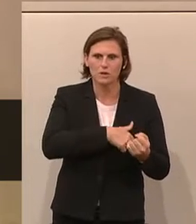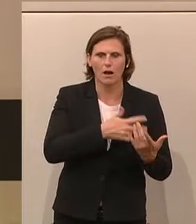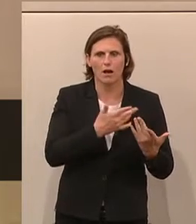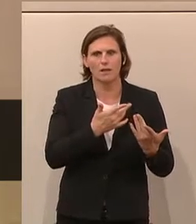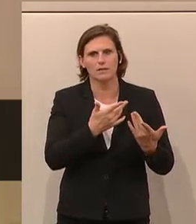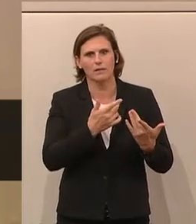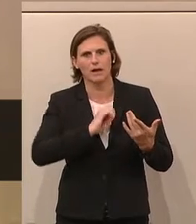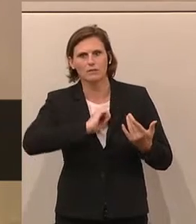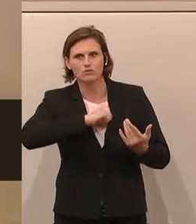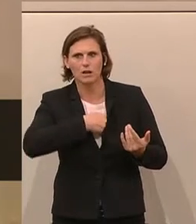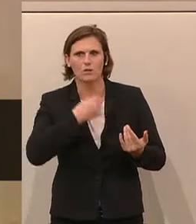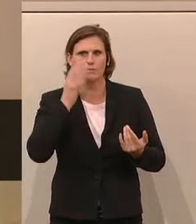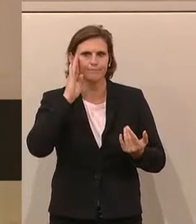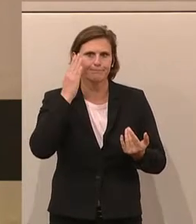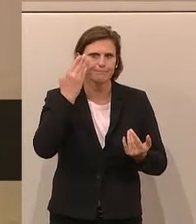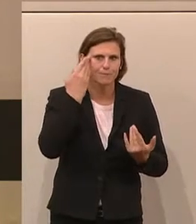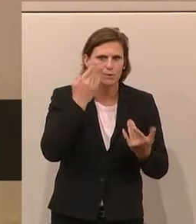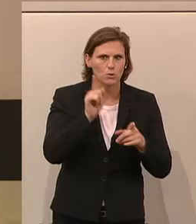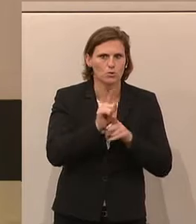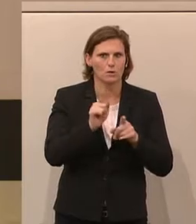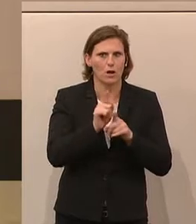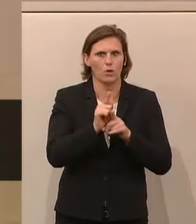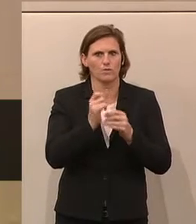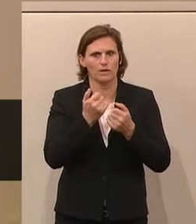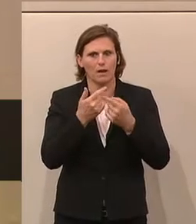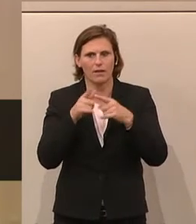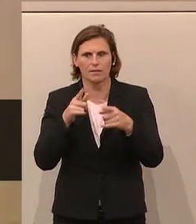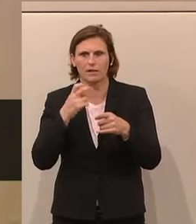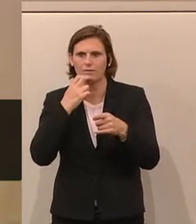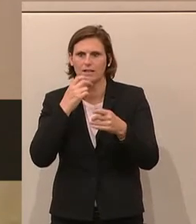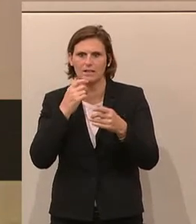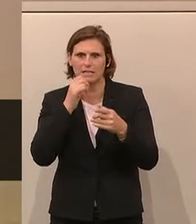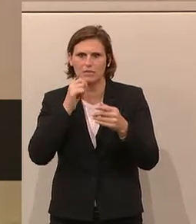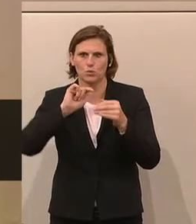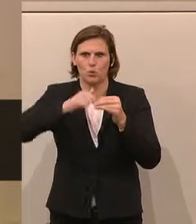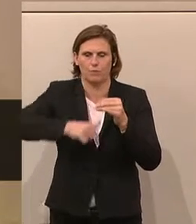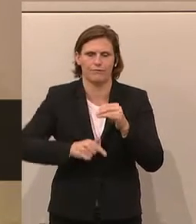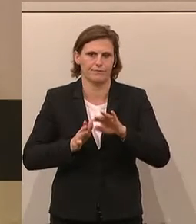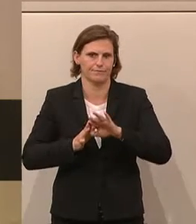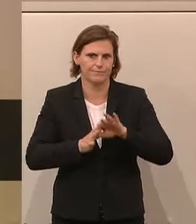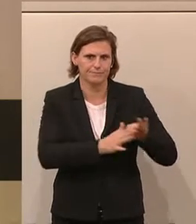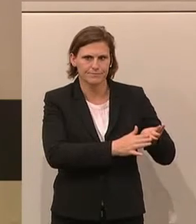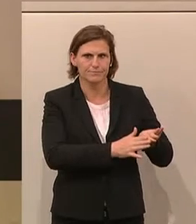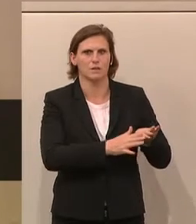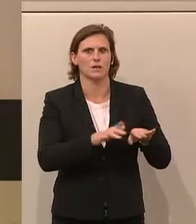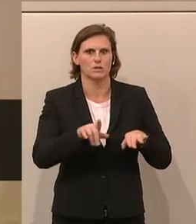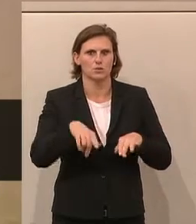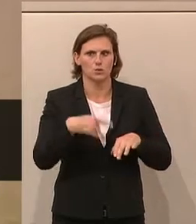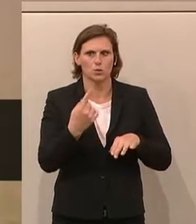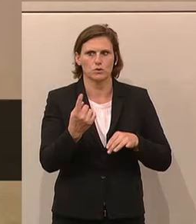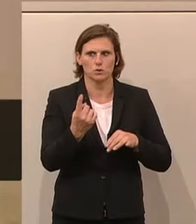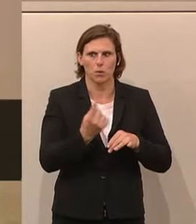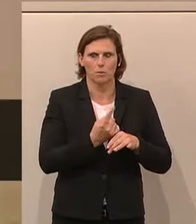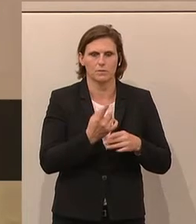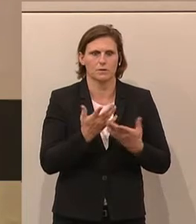der nationaleren Sozialdemokraten, aber darauf will ich jetzt nicht weiter eingehen. Jemand käme sonst ungeschoren